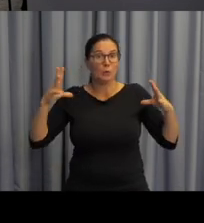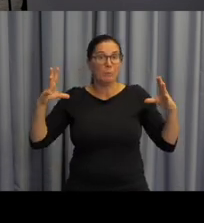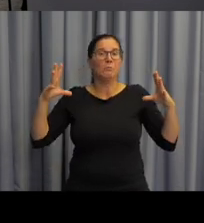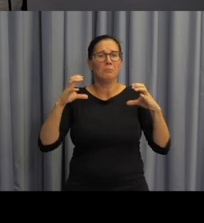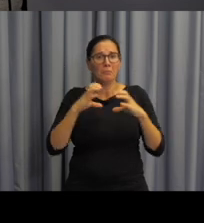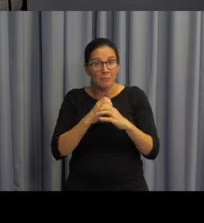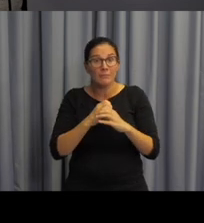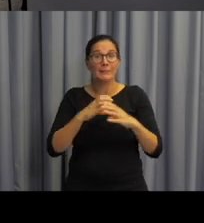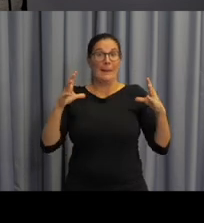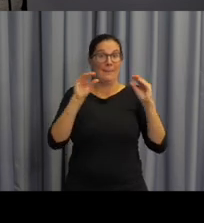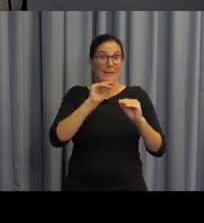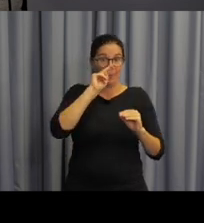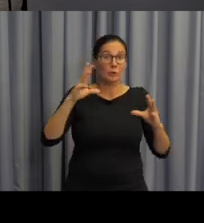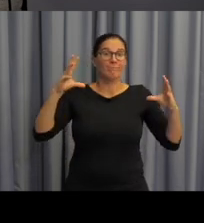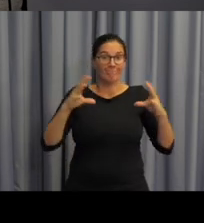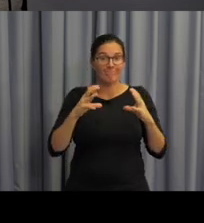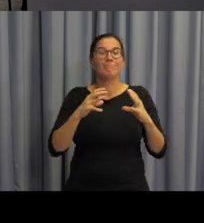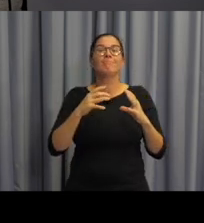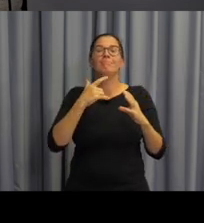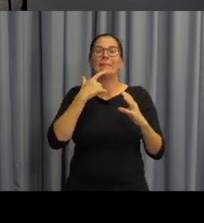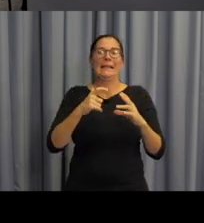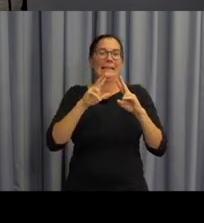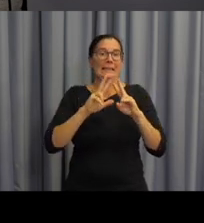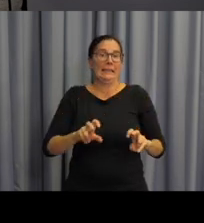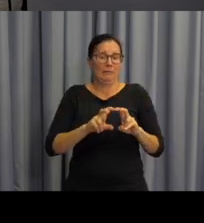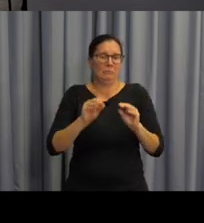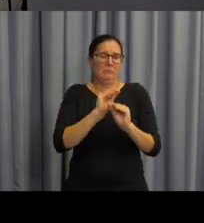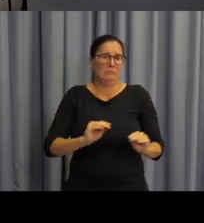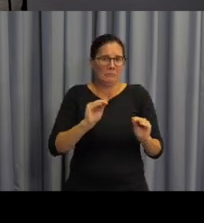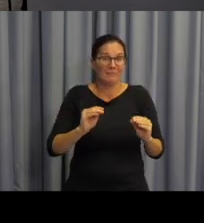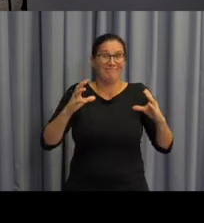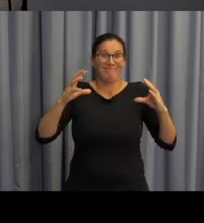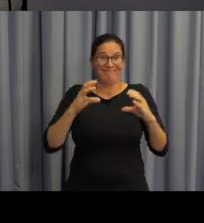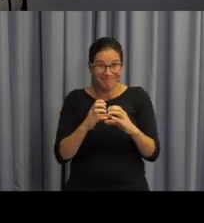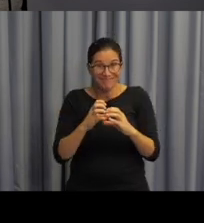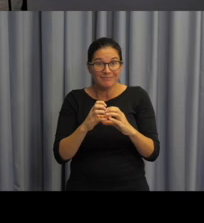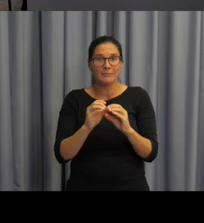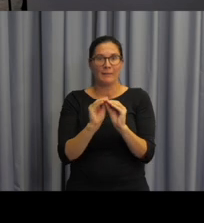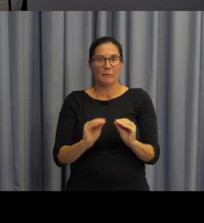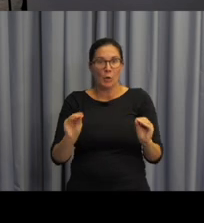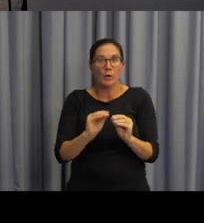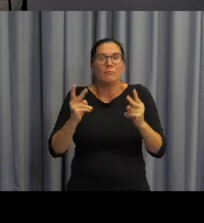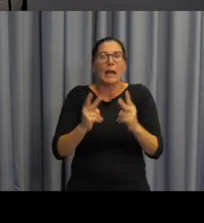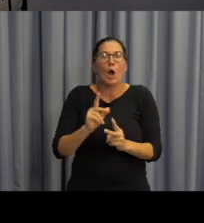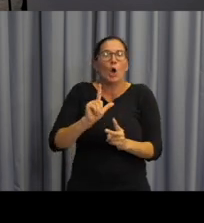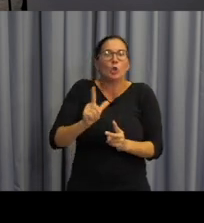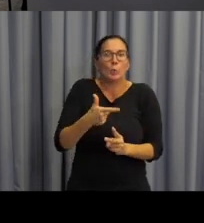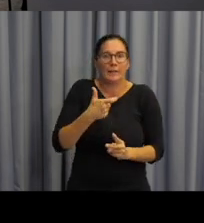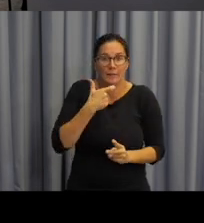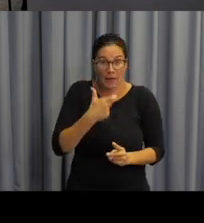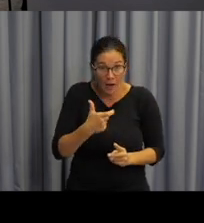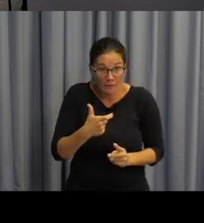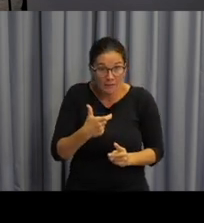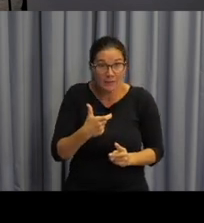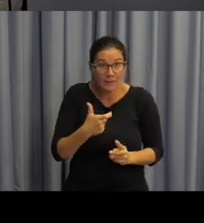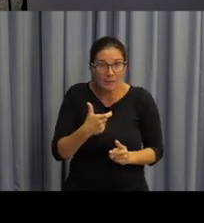lingvodidaktický koncept, z toho ještě další lingvodidaktický koncept zaměřený na výuku důlhého nebo cizího